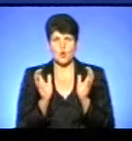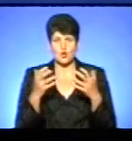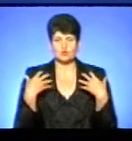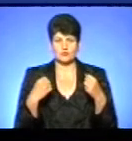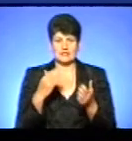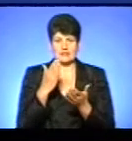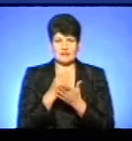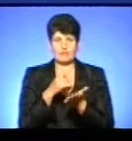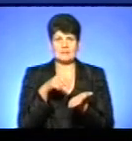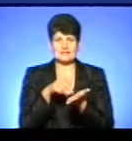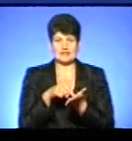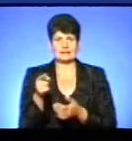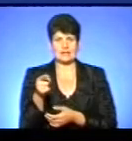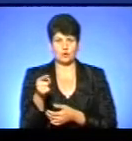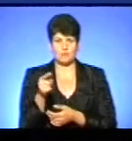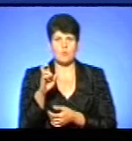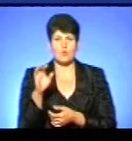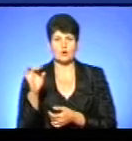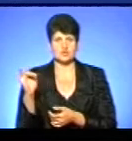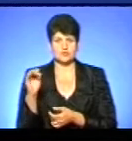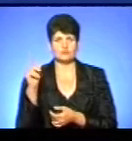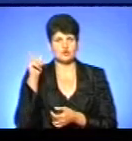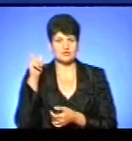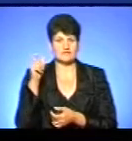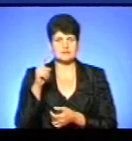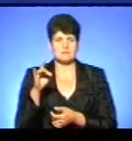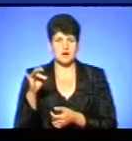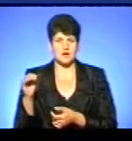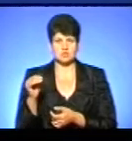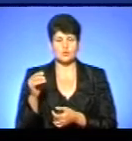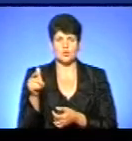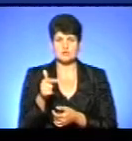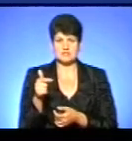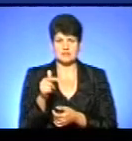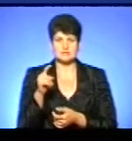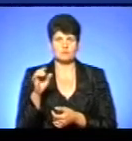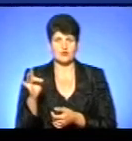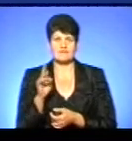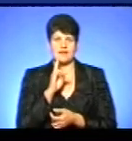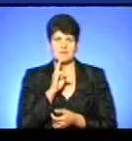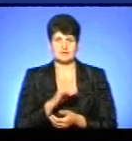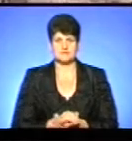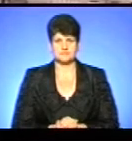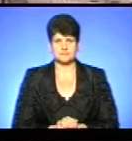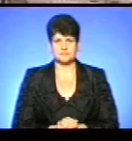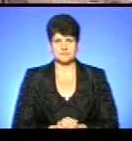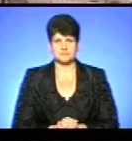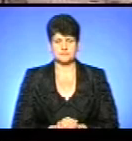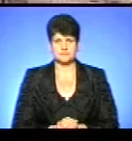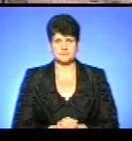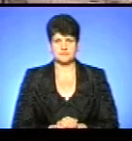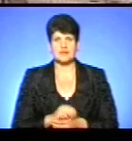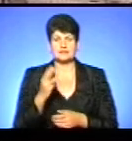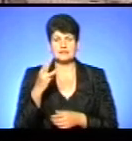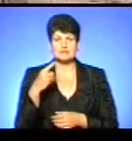які розташовані у містах Тернопіль, Борщів, Чортків, Бараш, Гусятин, Борів та Кремени. 31